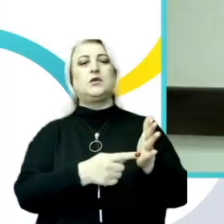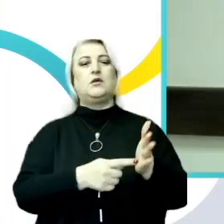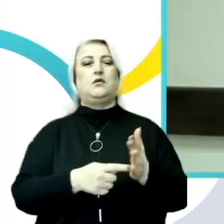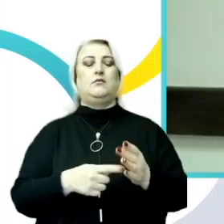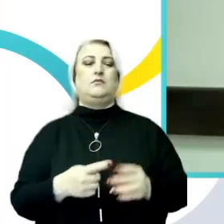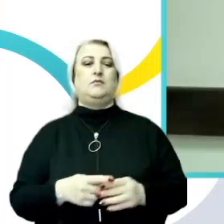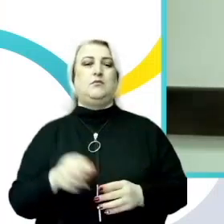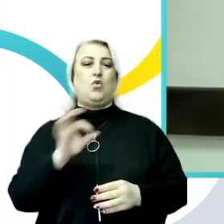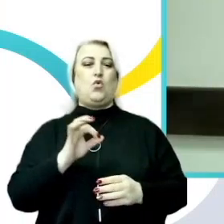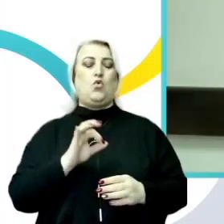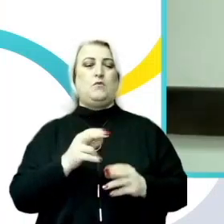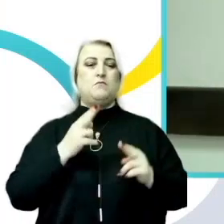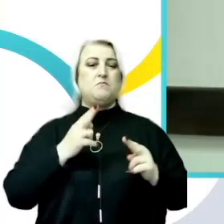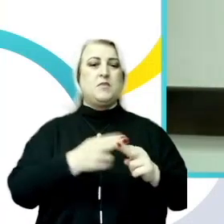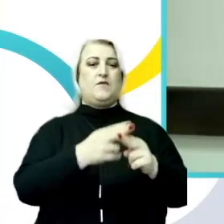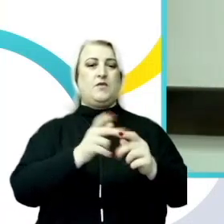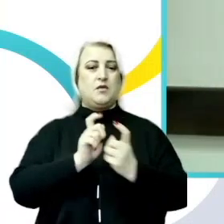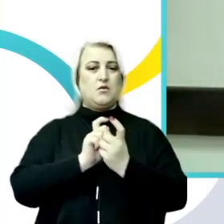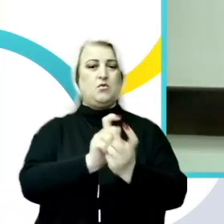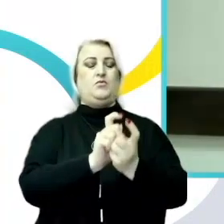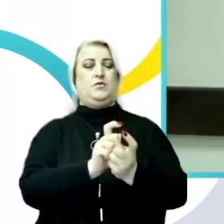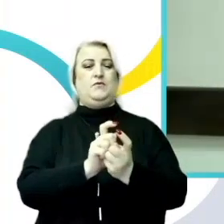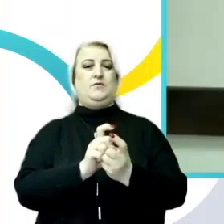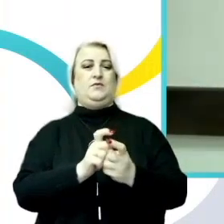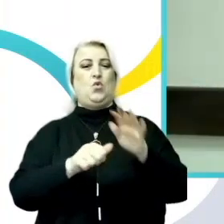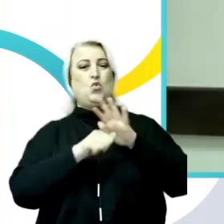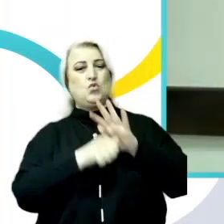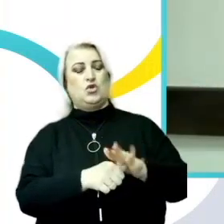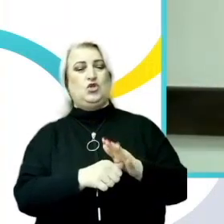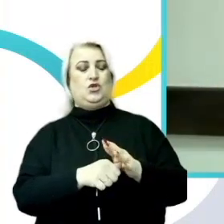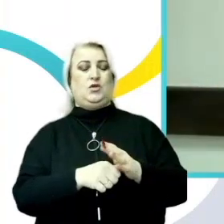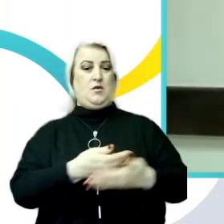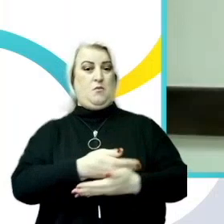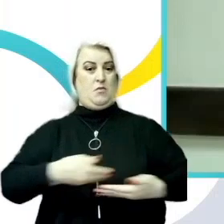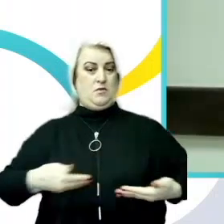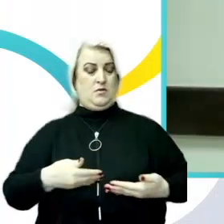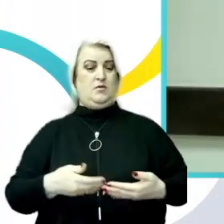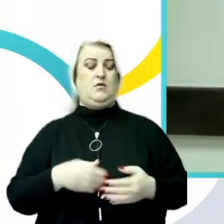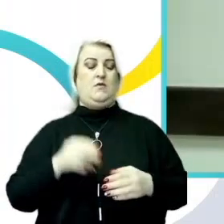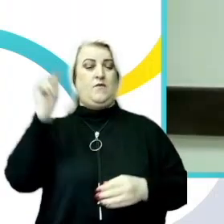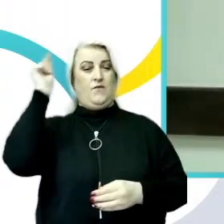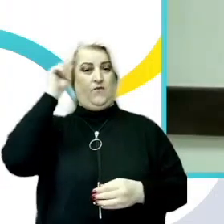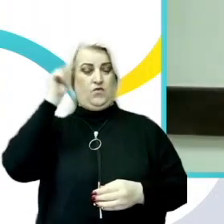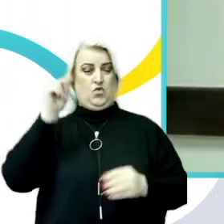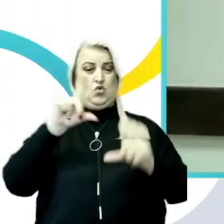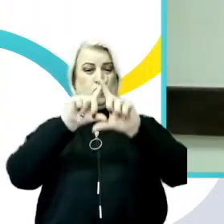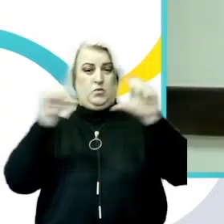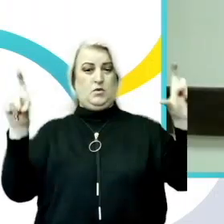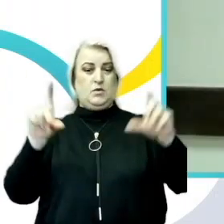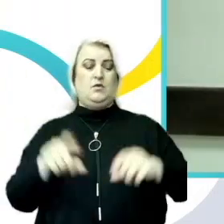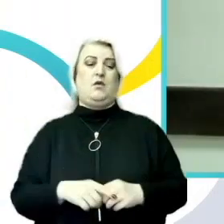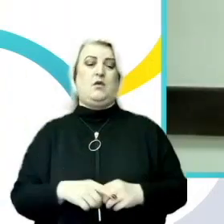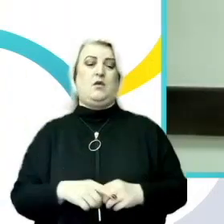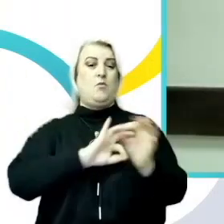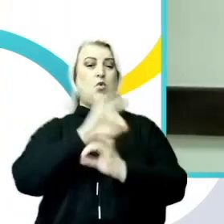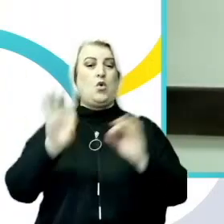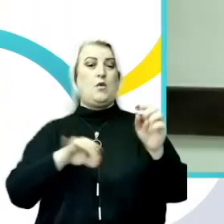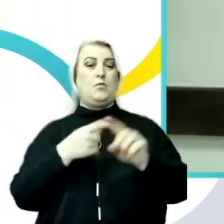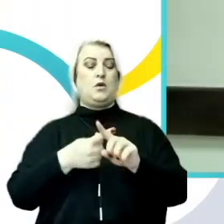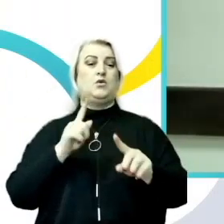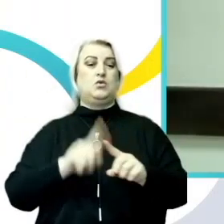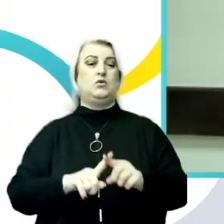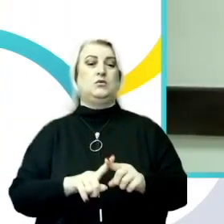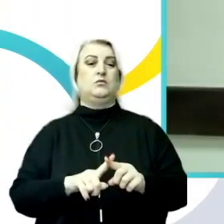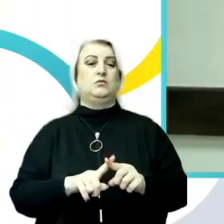cel de prevenirea și combaterea hărțurii sexuale în sistemul de învățământ, în cadrul acestui proiect pe care îl